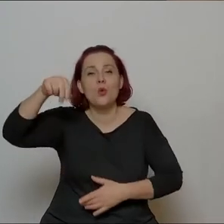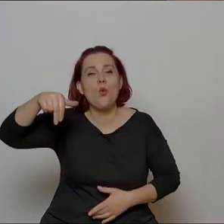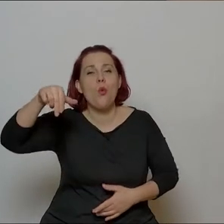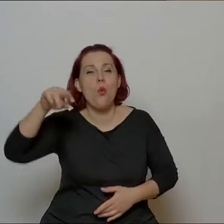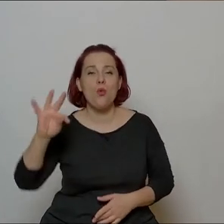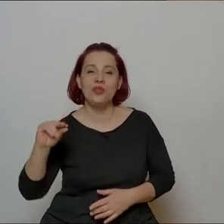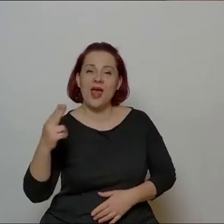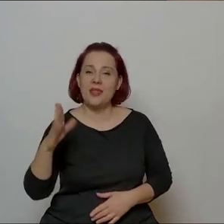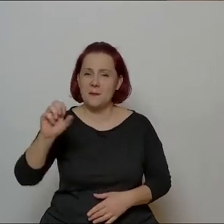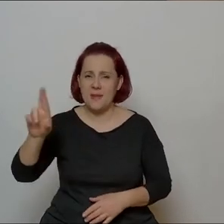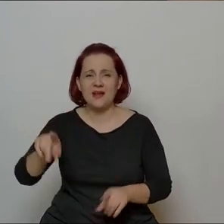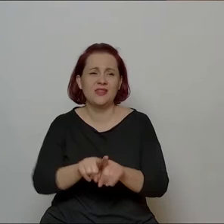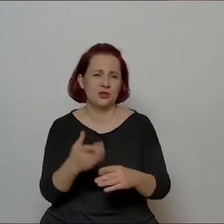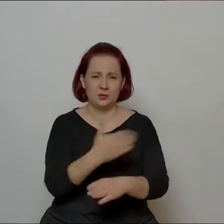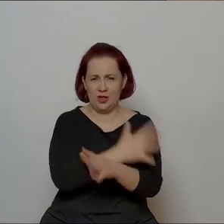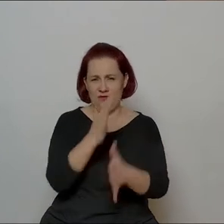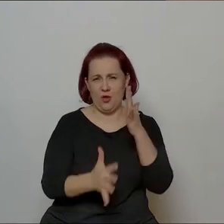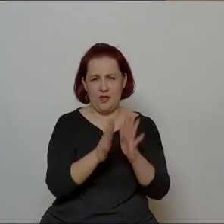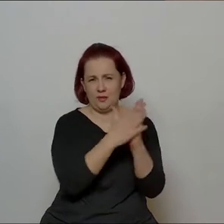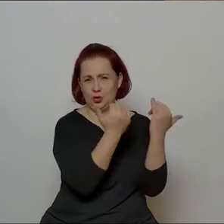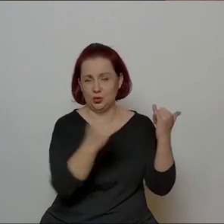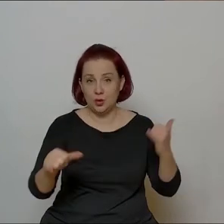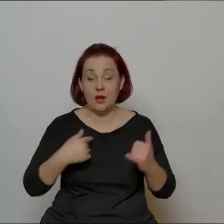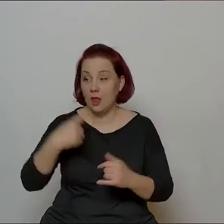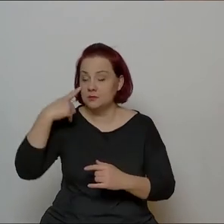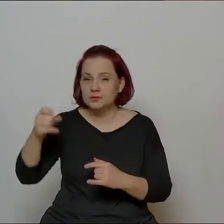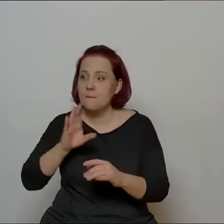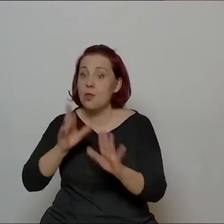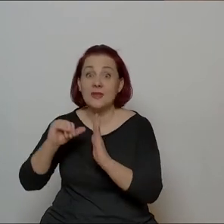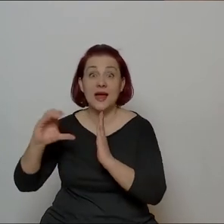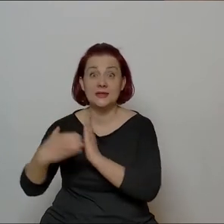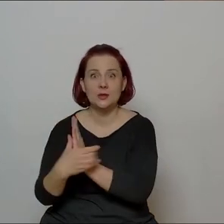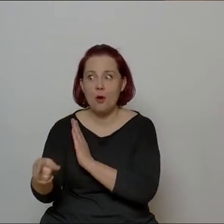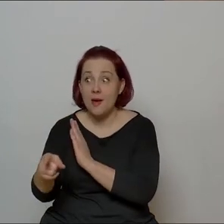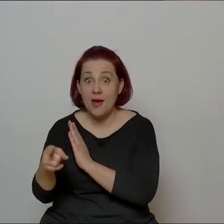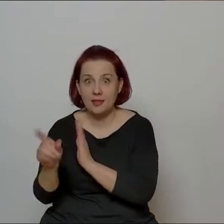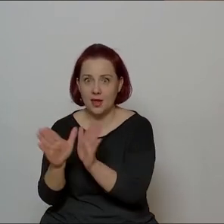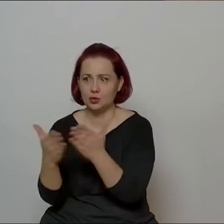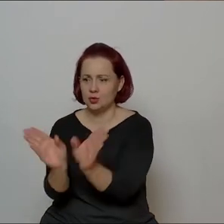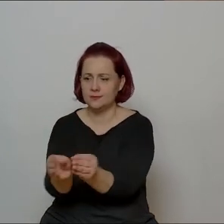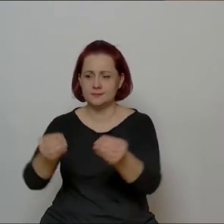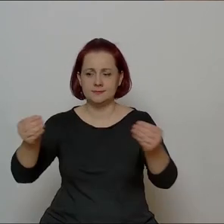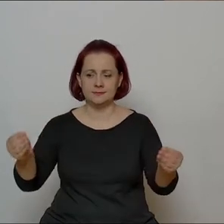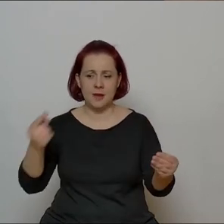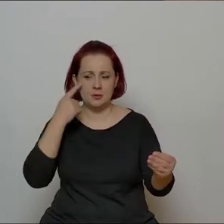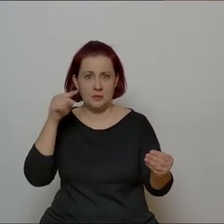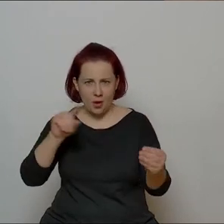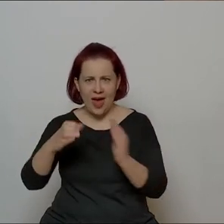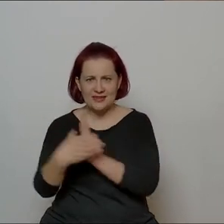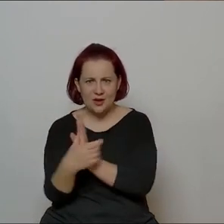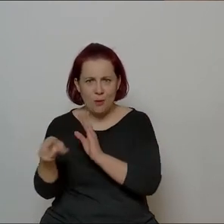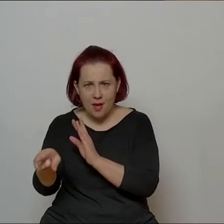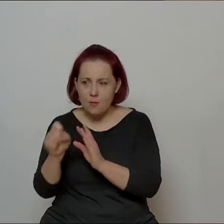wielką. I moją uwagę zwrócił taki tom, który przypominał encyklopedię. Myślałam, że to jest jeszcze jedna encyklopedia, bo